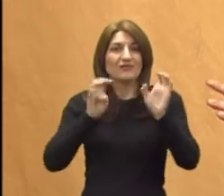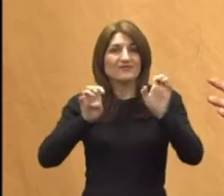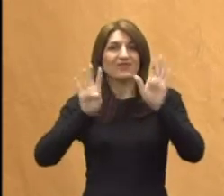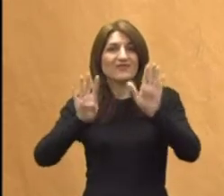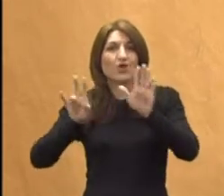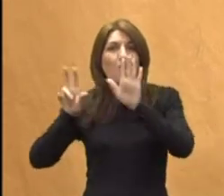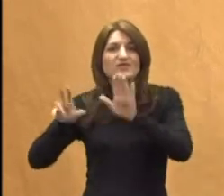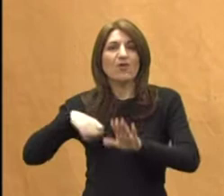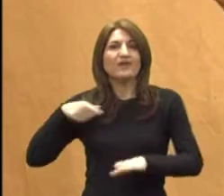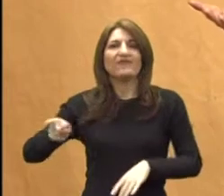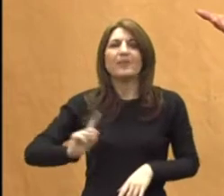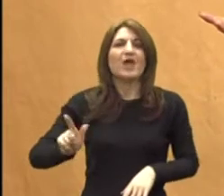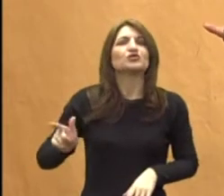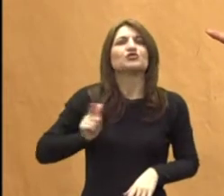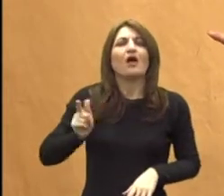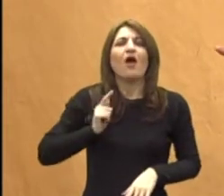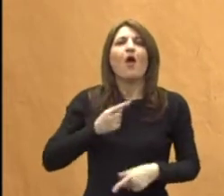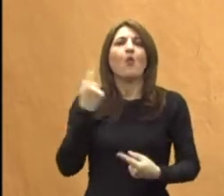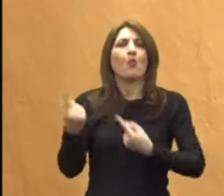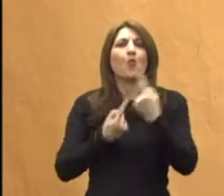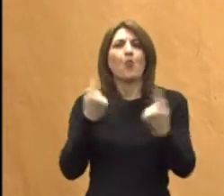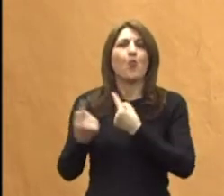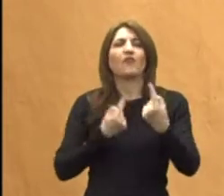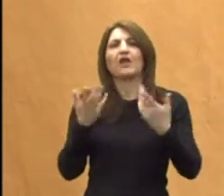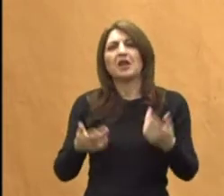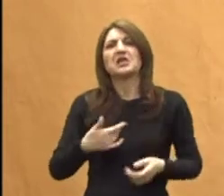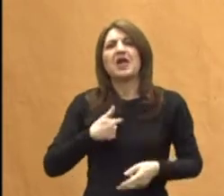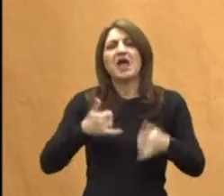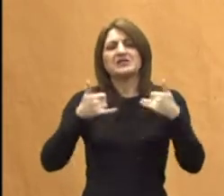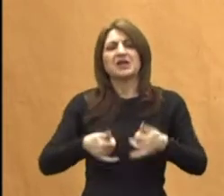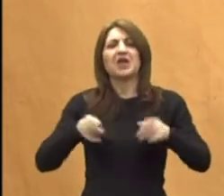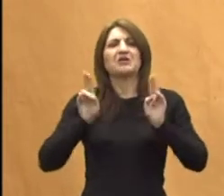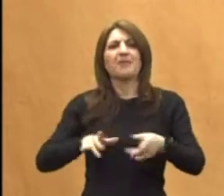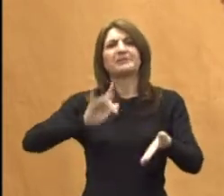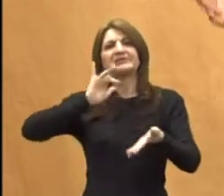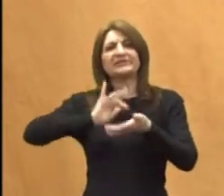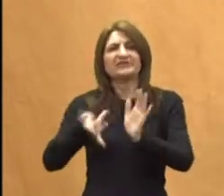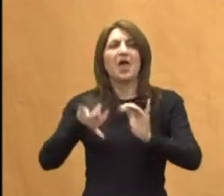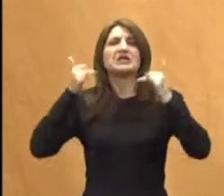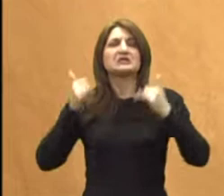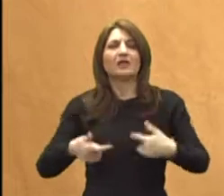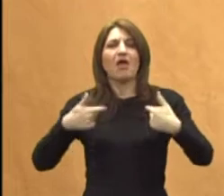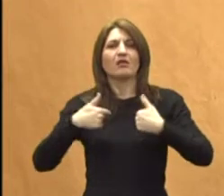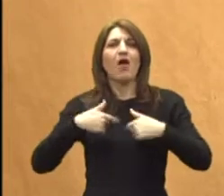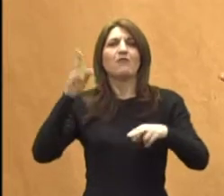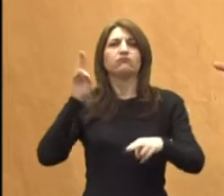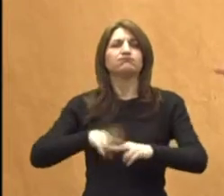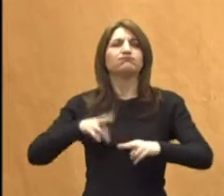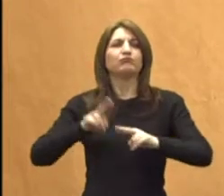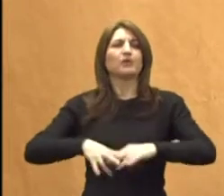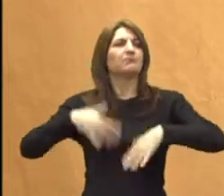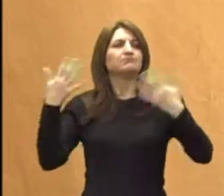niste čekali uvijete. Sad, imam sve. Imam sve i sad ću ja nekako